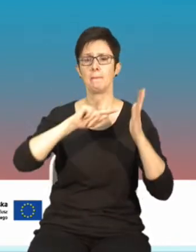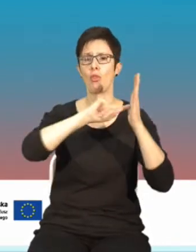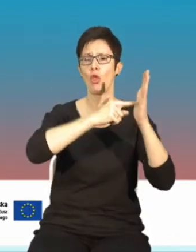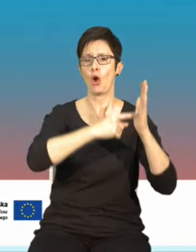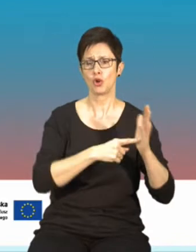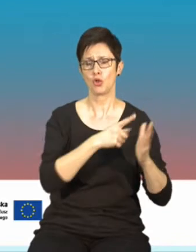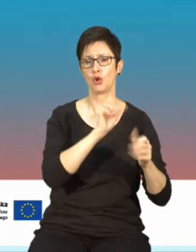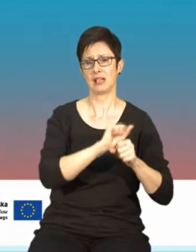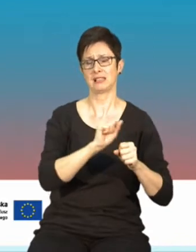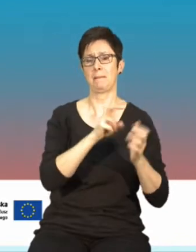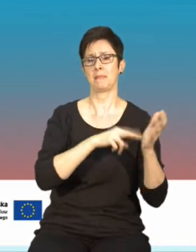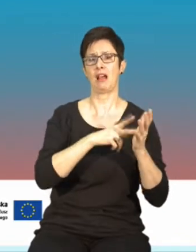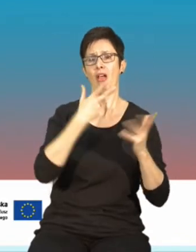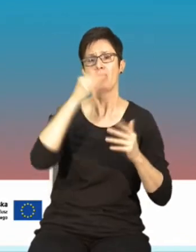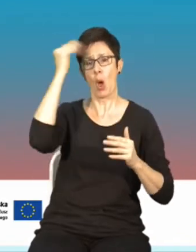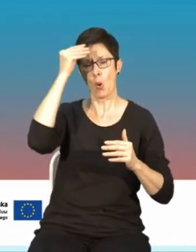jest jej nauka.